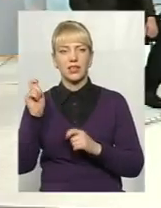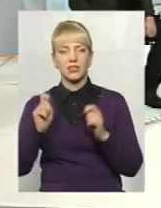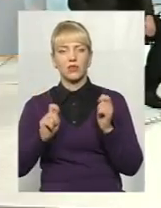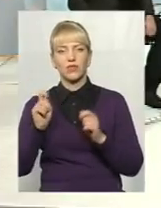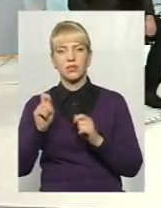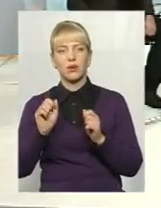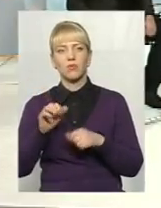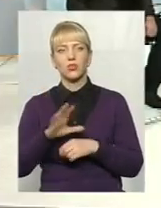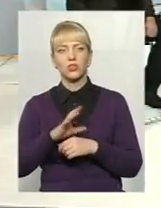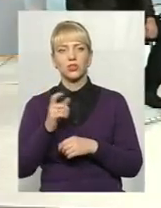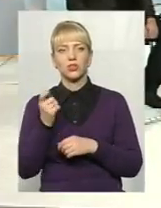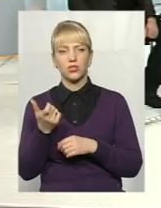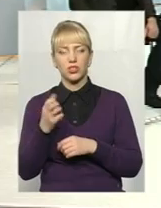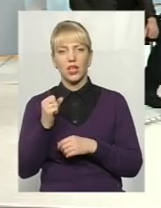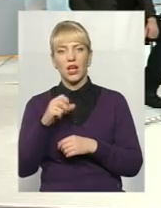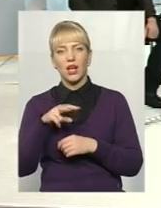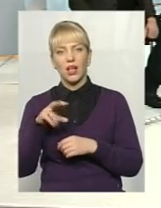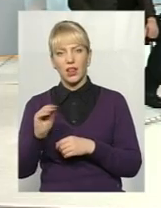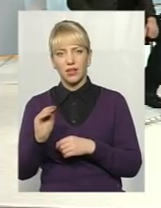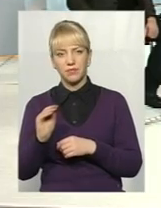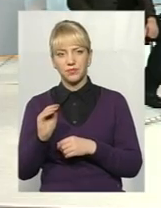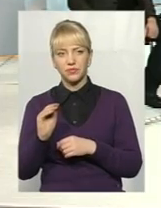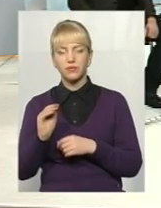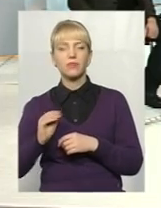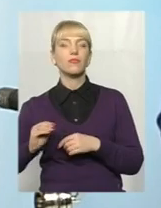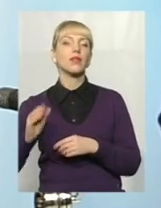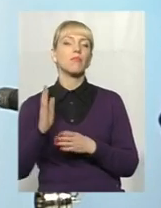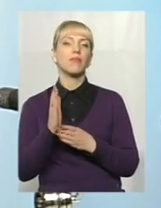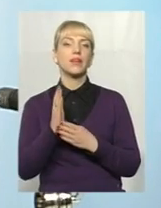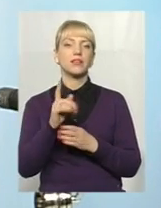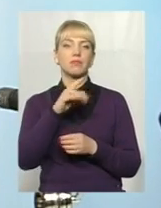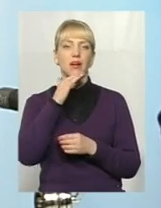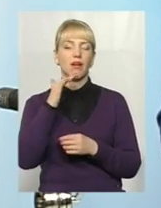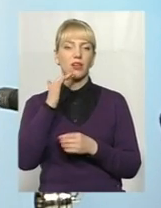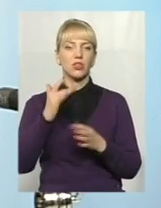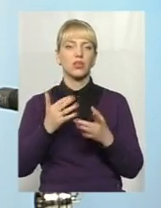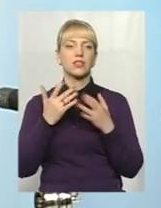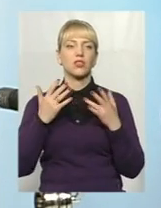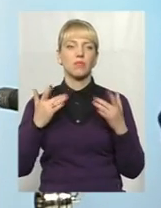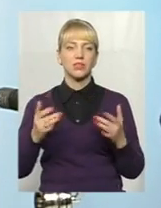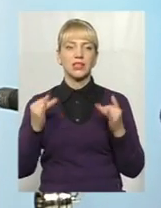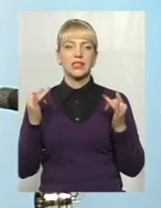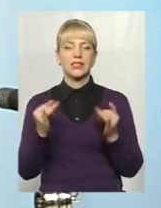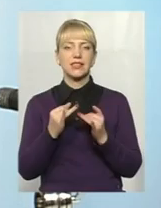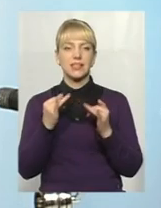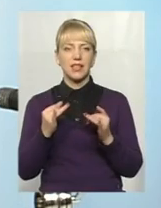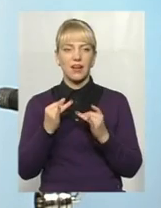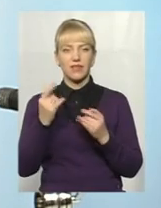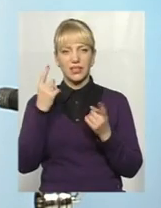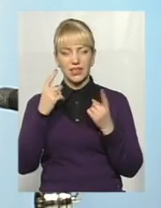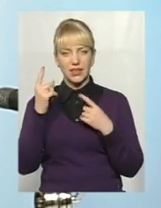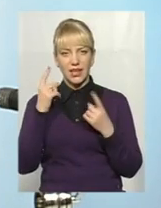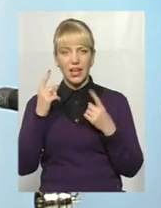трошечки. Разом з тим, теж дуже багато різноманітних, цікавих ідей